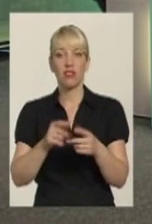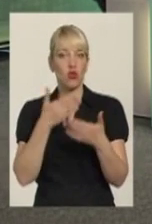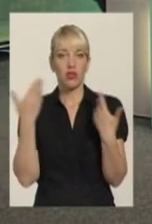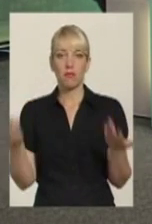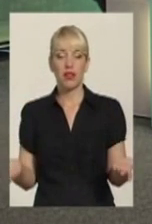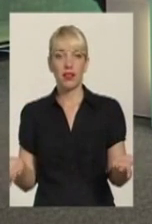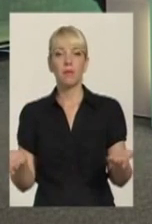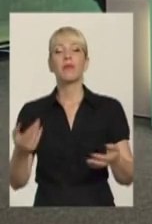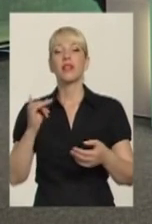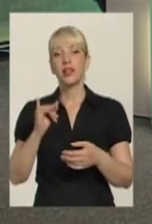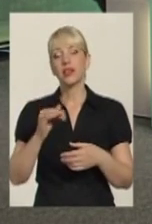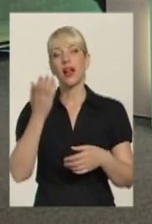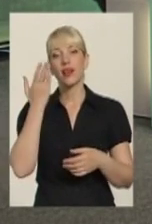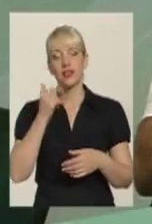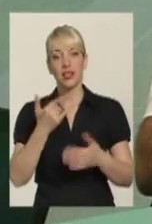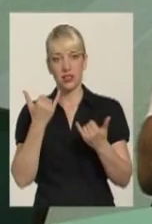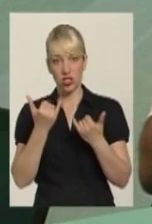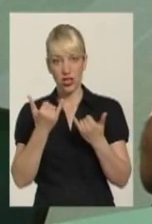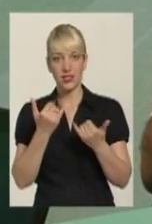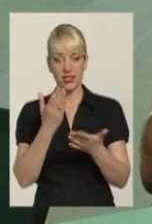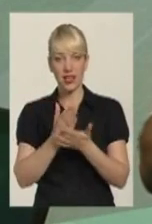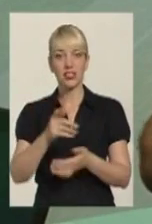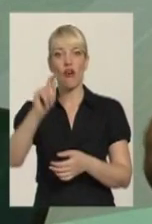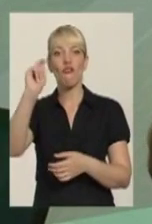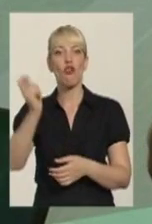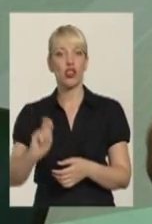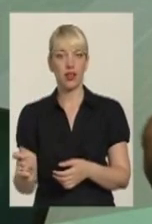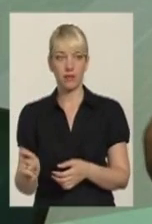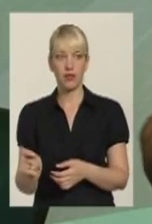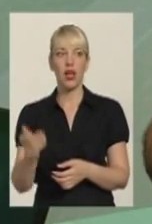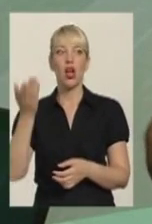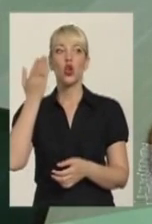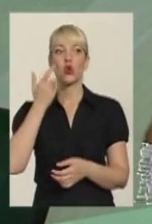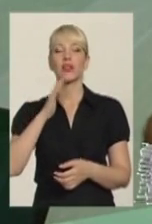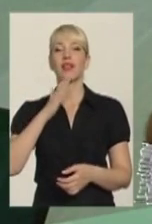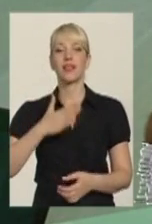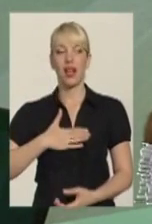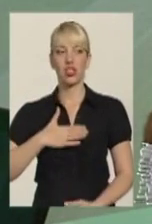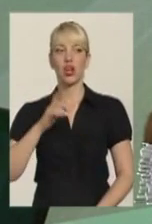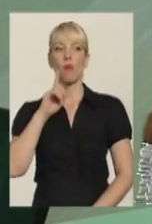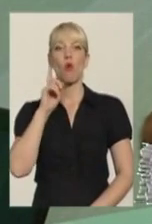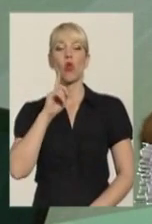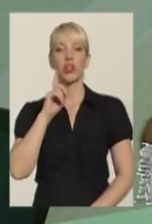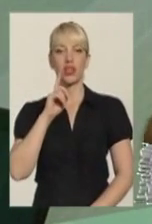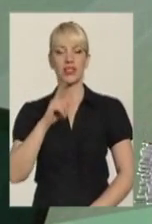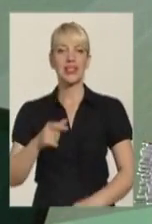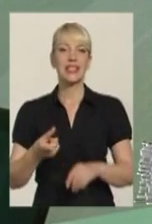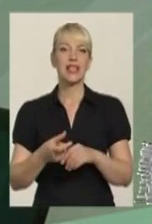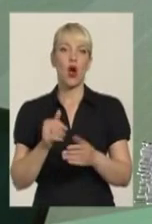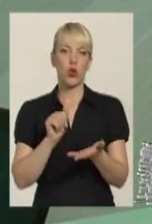Тому, коли сьогодні йде війна, і коли молодіжі, той же наші молодіжі, саме родні для нас,